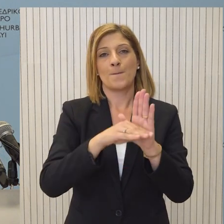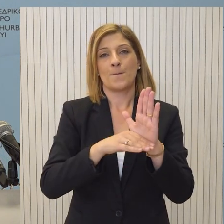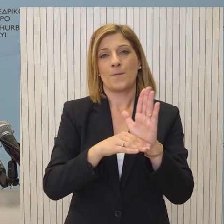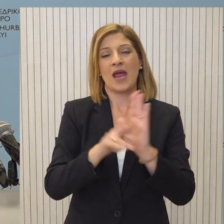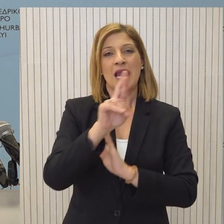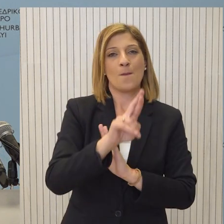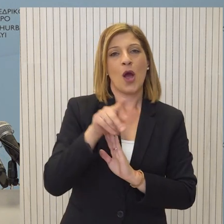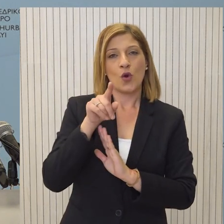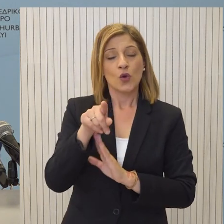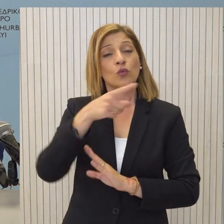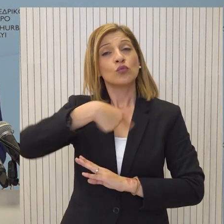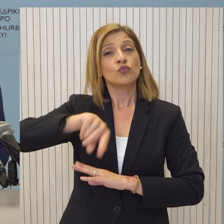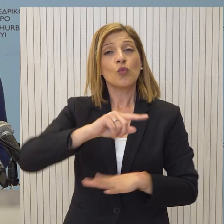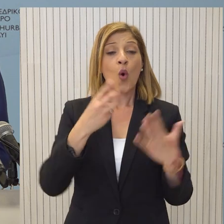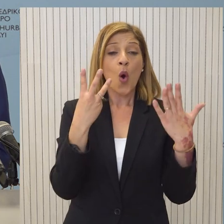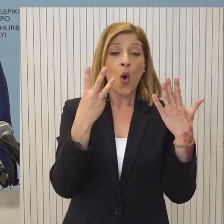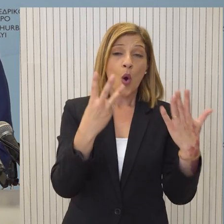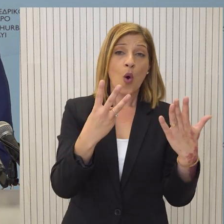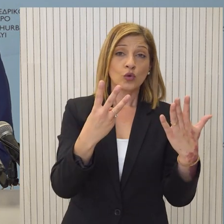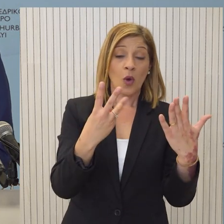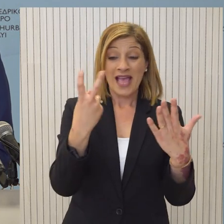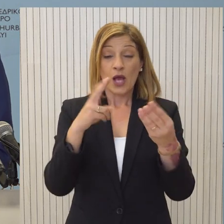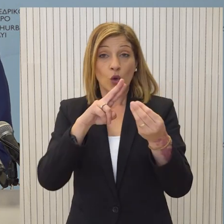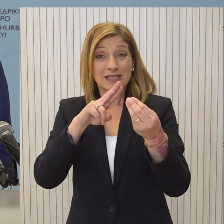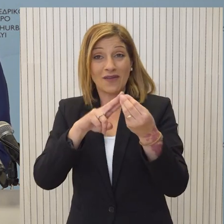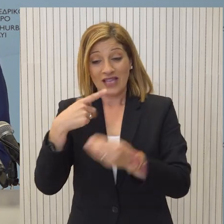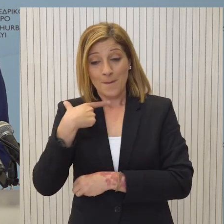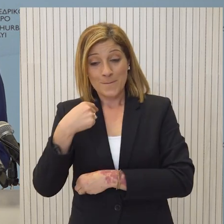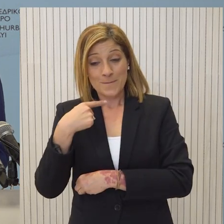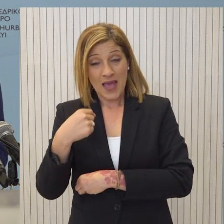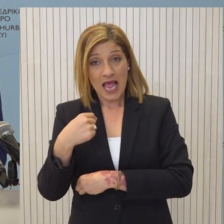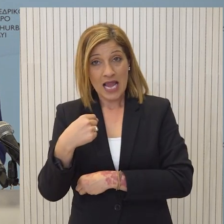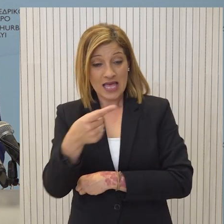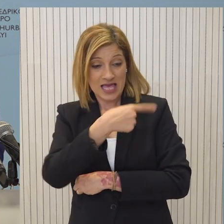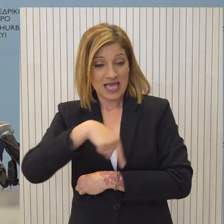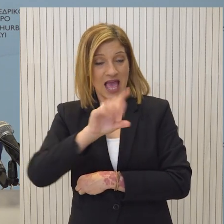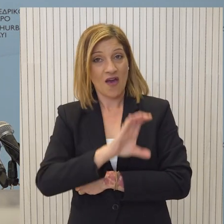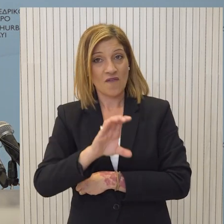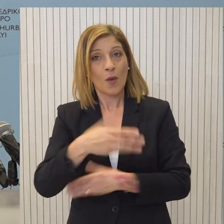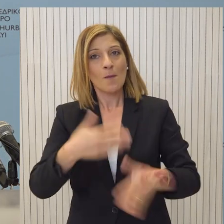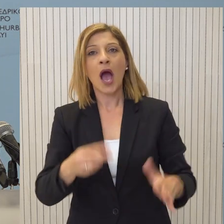Repower You. Μόνο 8 από τα 27 κράτη-μέλη έχουν ήδη υποβάλει και την τρίτη αίτηση πληρωμής,